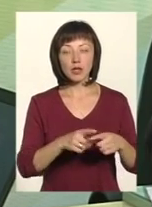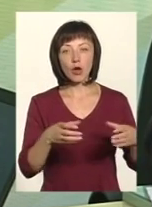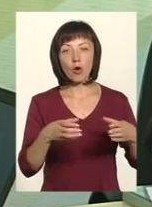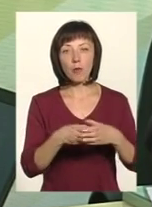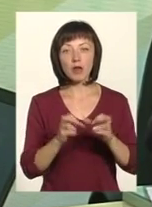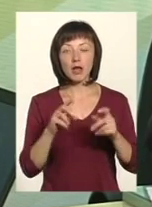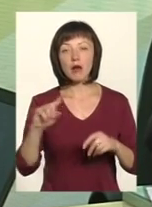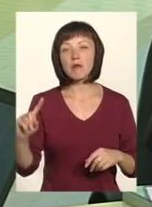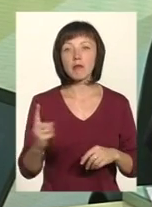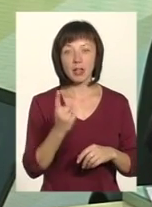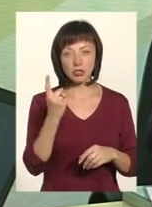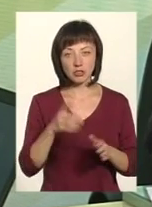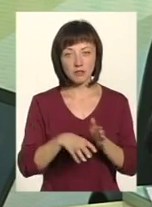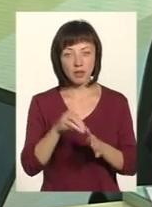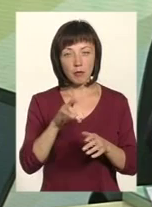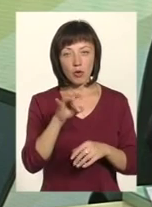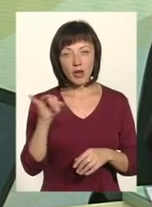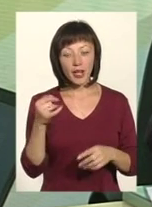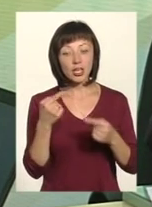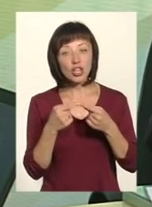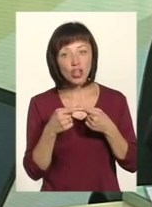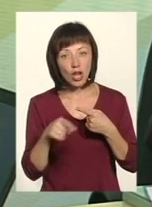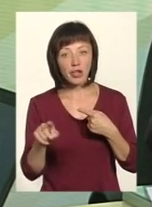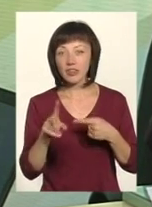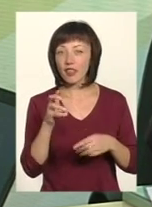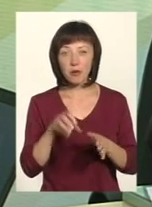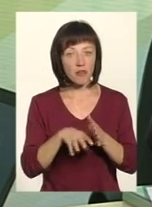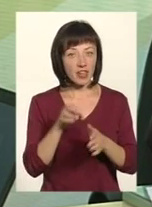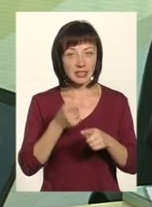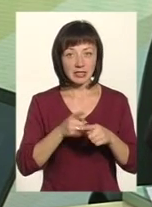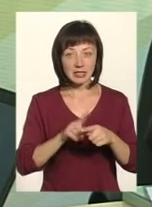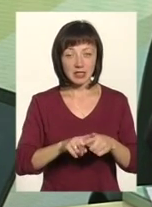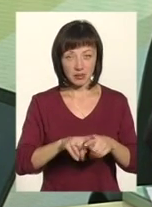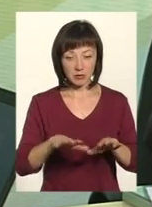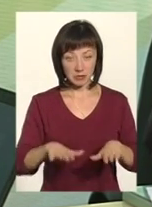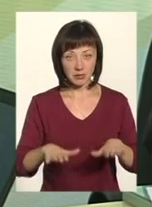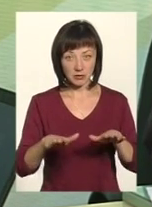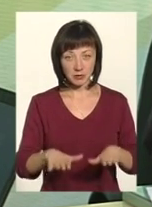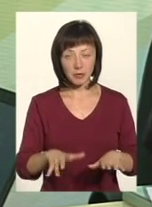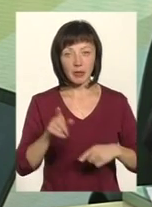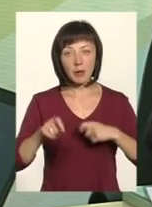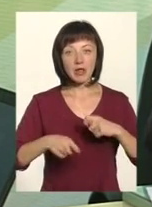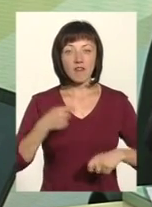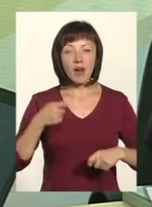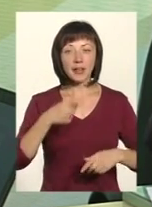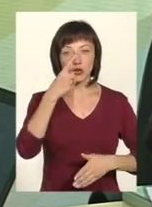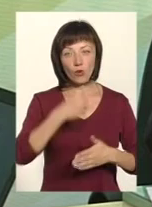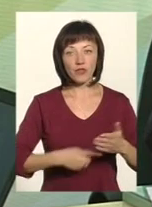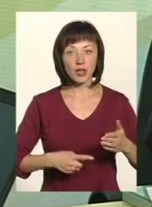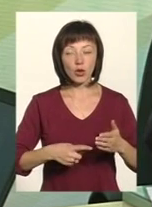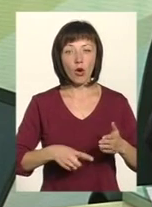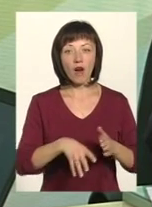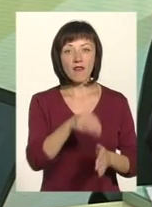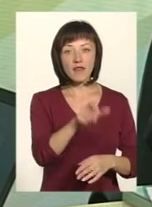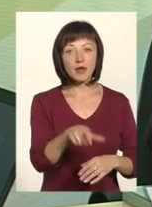як перші вибори, інакше не проведення перших місцевих виборів у зазначених громадах не лише підриває довіру виборців до процесу